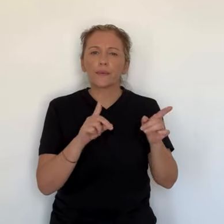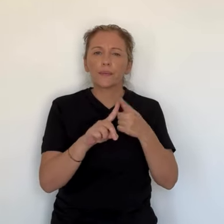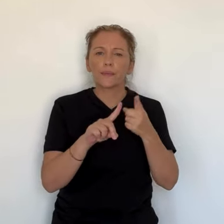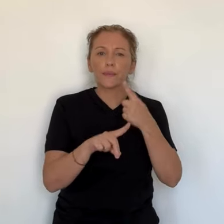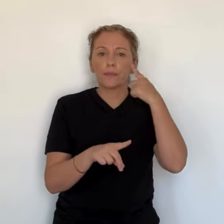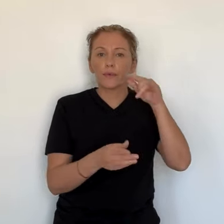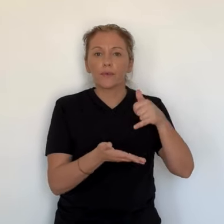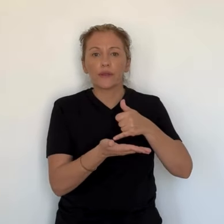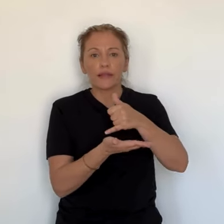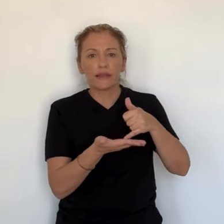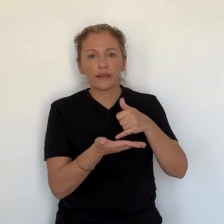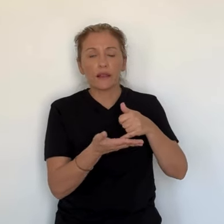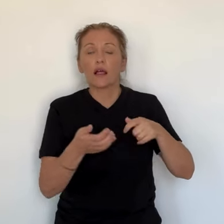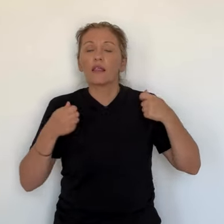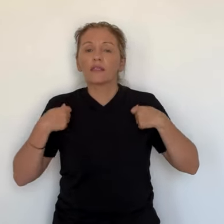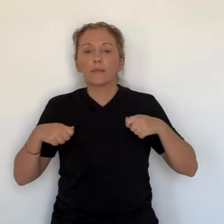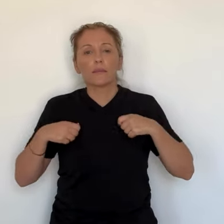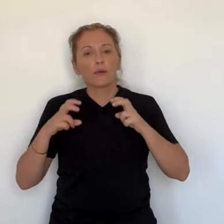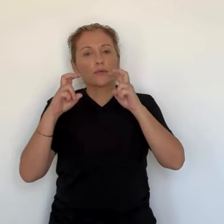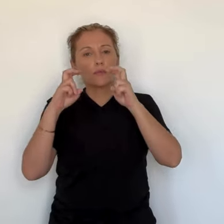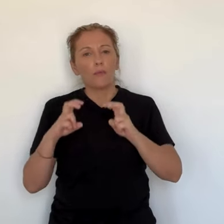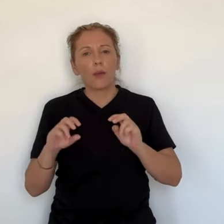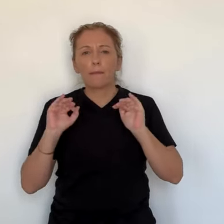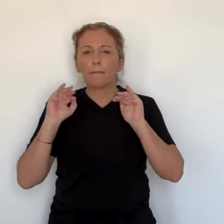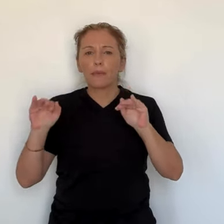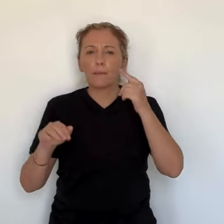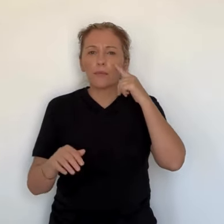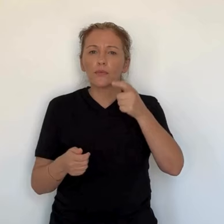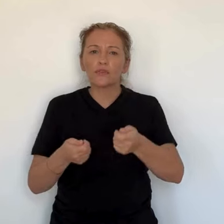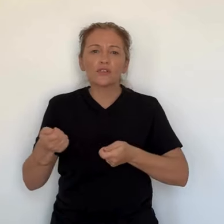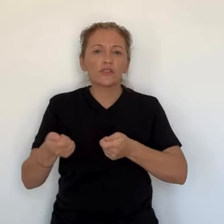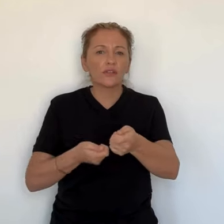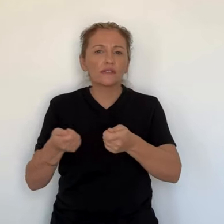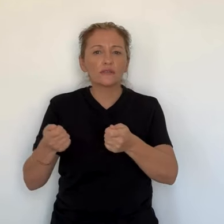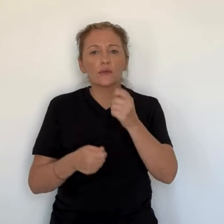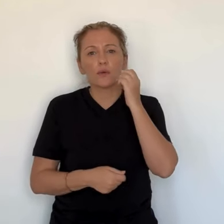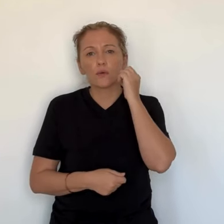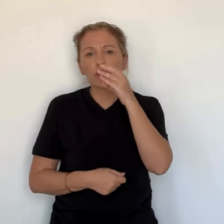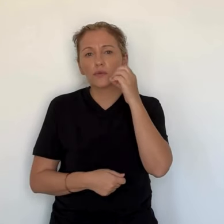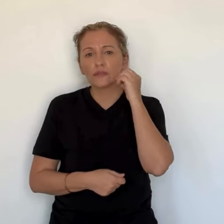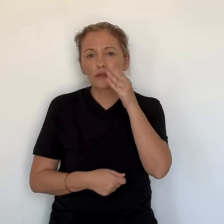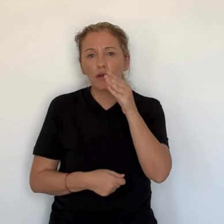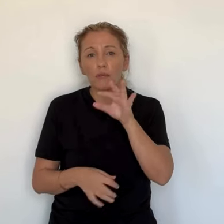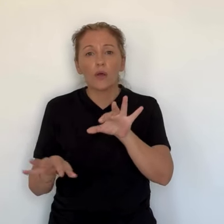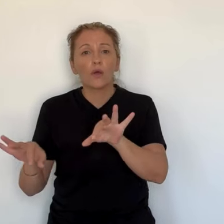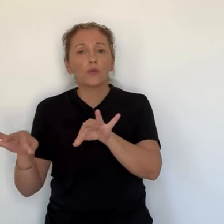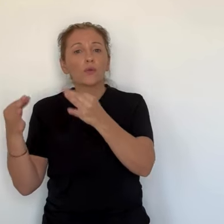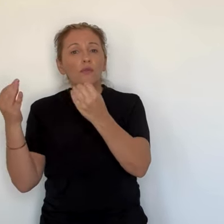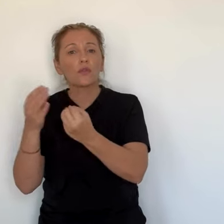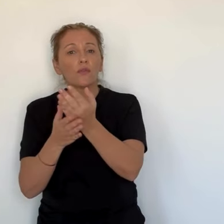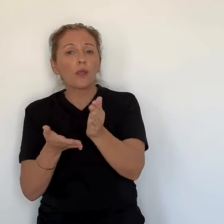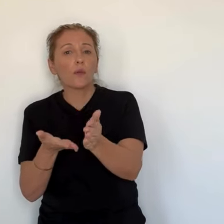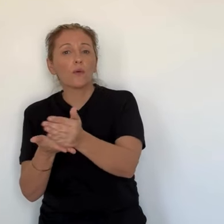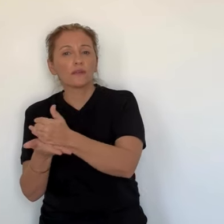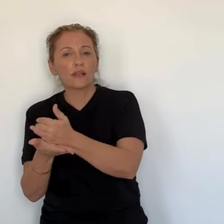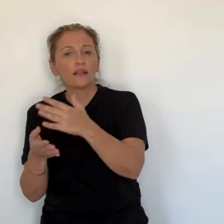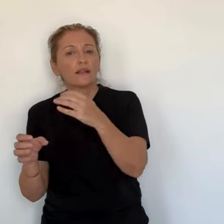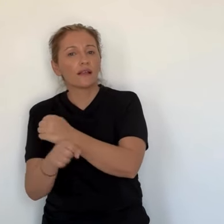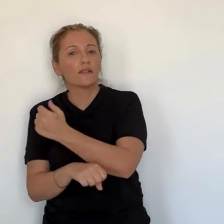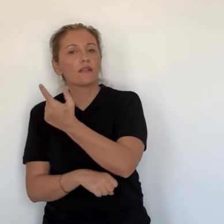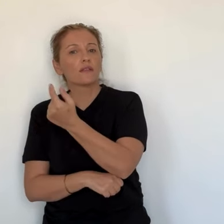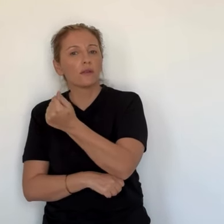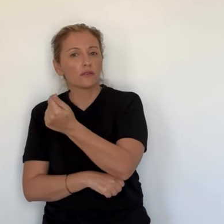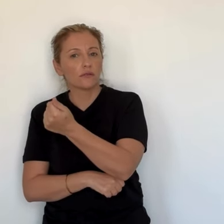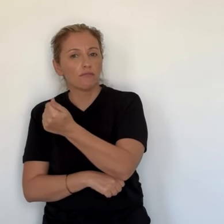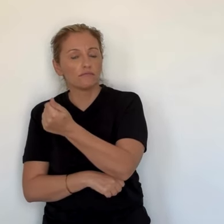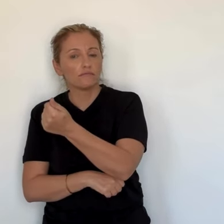les prioriser, contenir les dépenses, y compris les dépenses de fonctionnement, et ce n'est pas facile, et dégager des